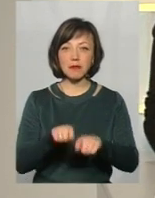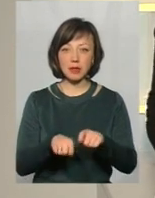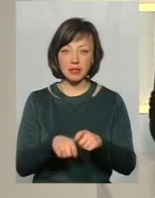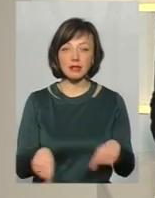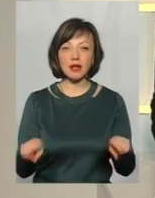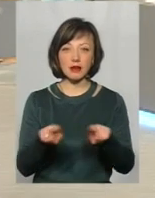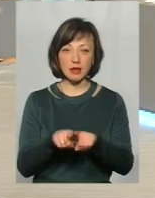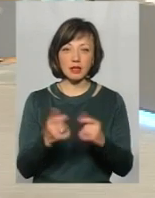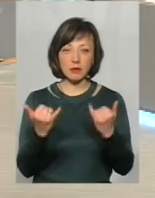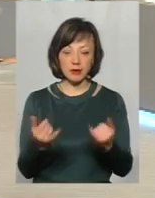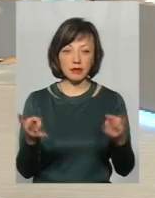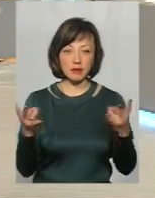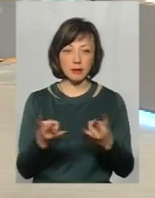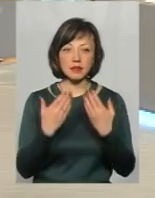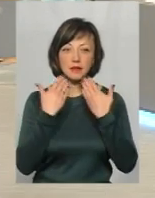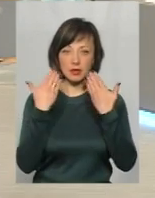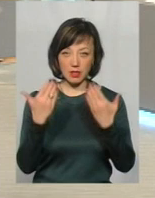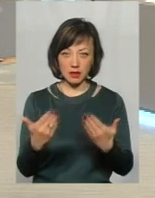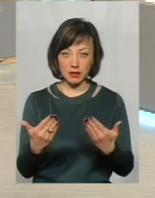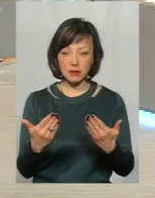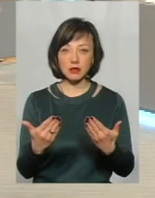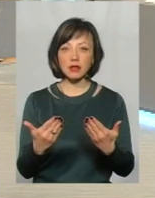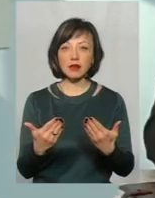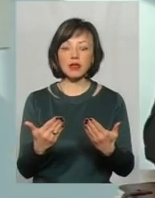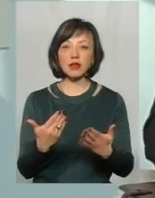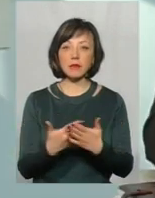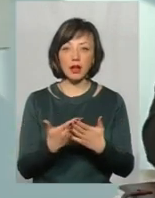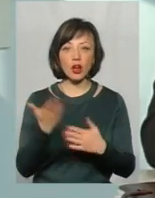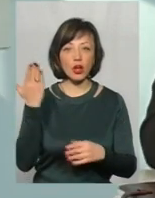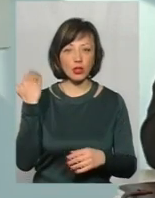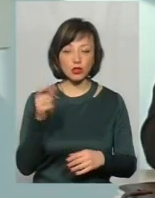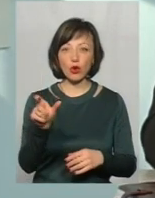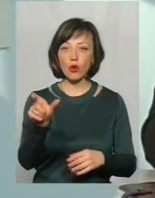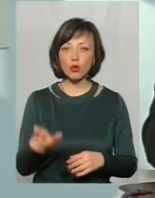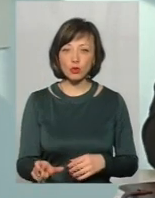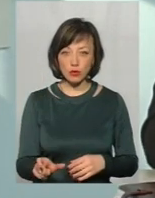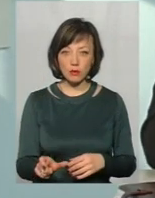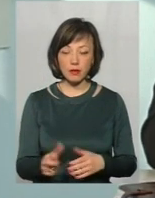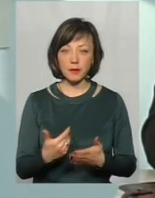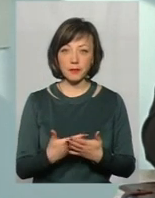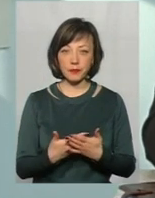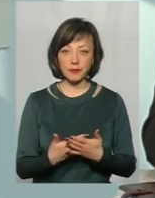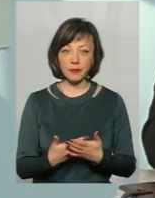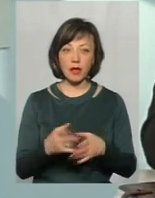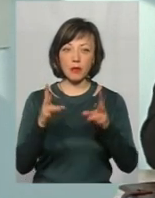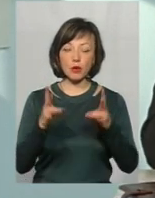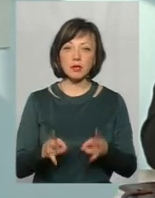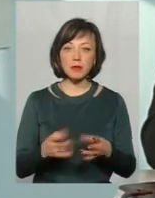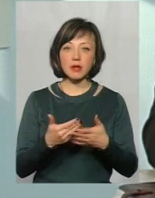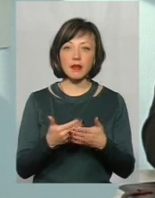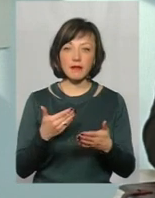само тепер потрібно звертатись задлядані до Так, якщо раніше особа, ну, наприклад, потерпіла від